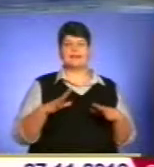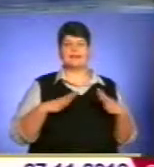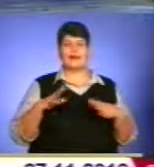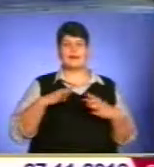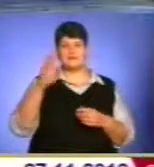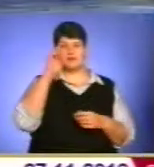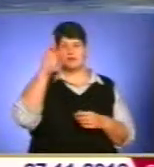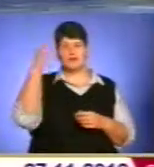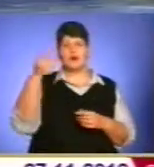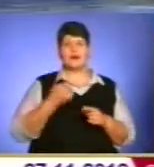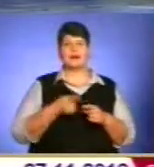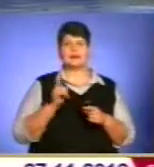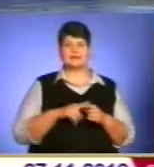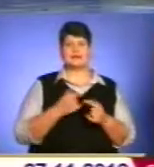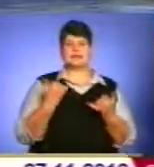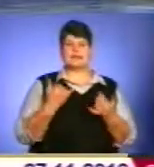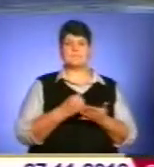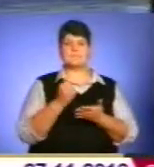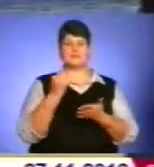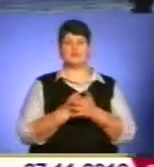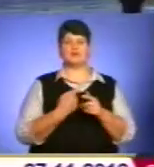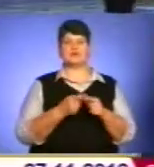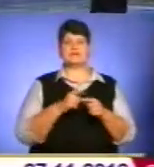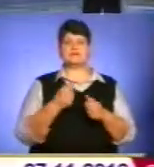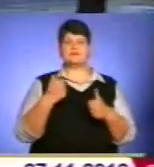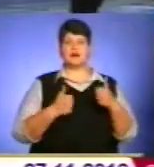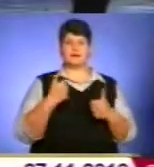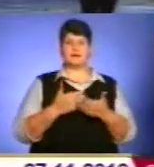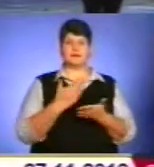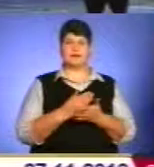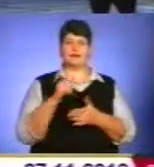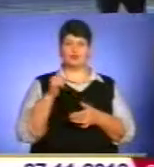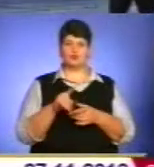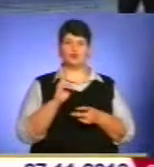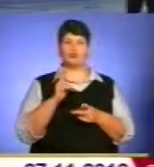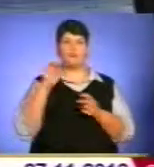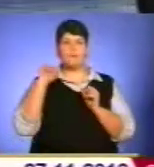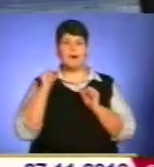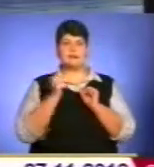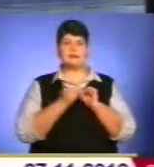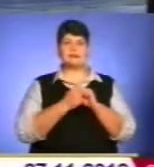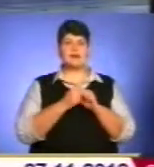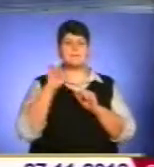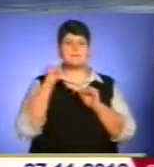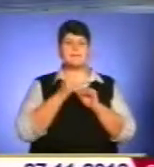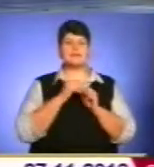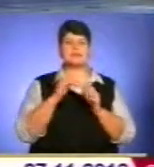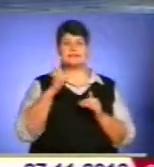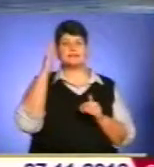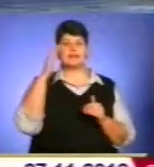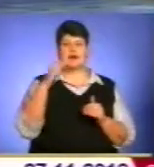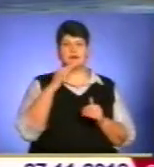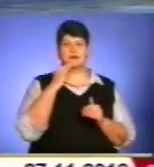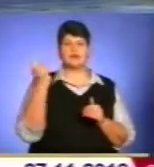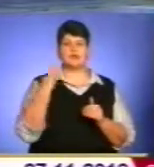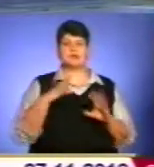Бога, і це зараз підтверджує ці змагання, які проходять, які пам'ятають пам'ять. Тата, він з одним з